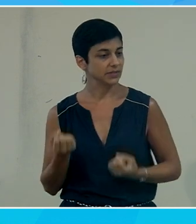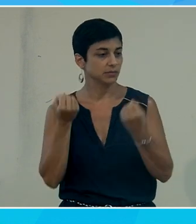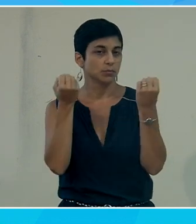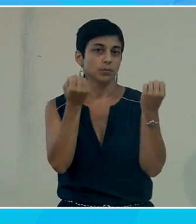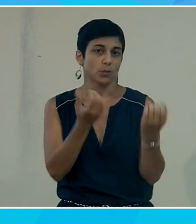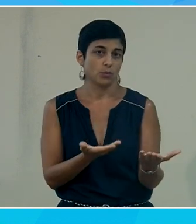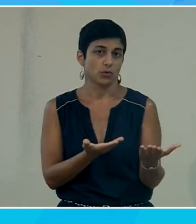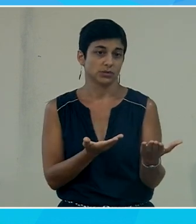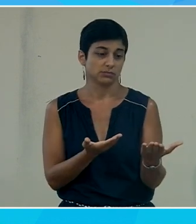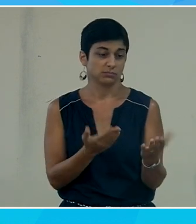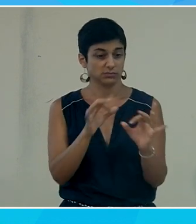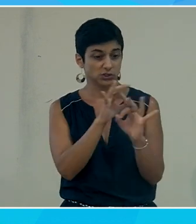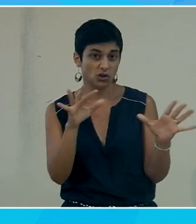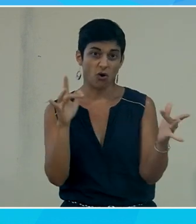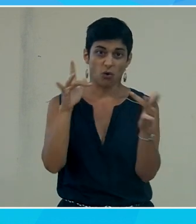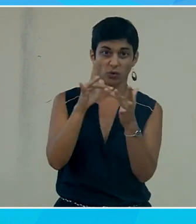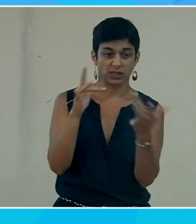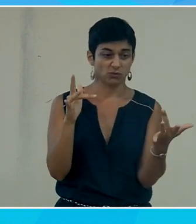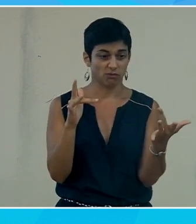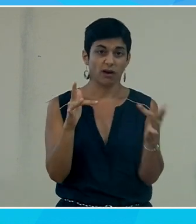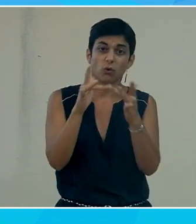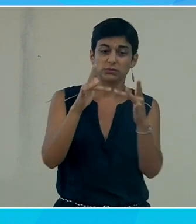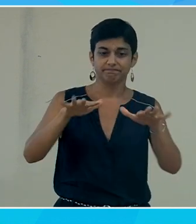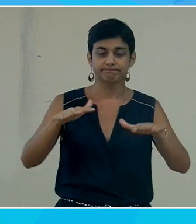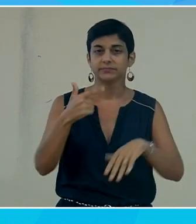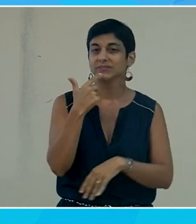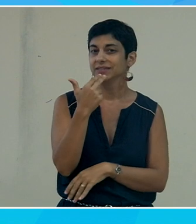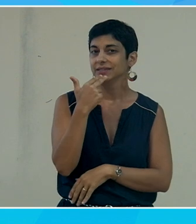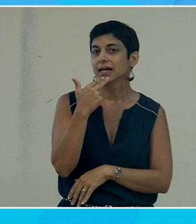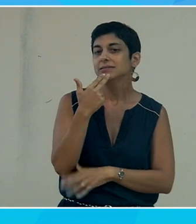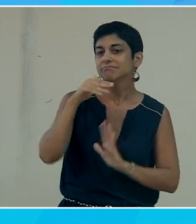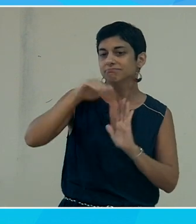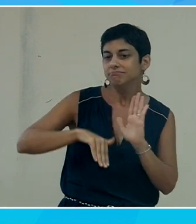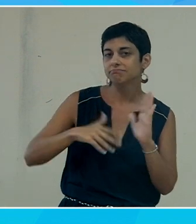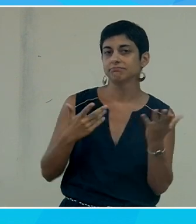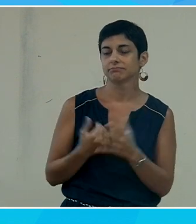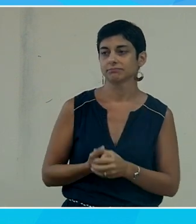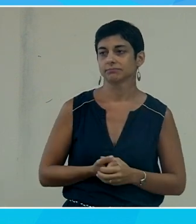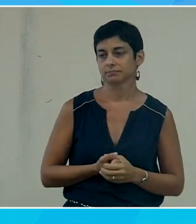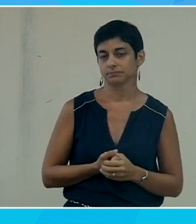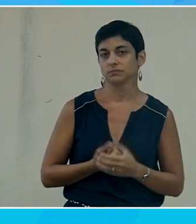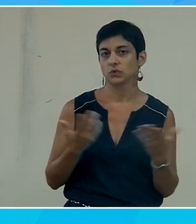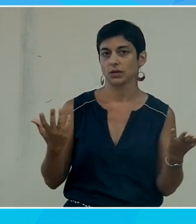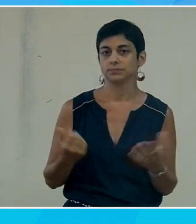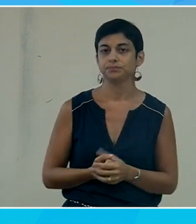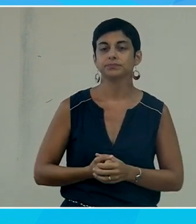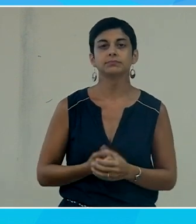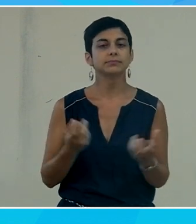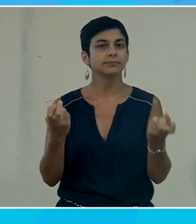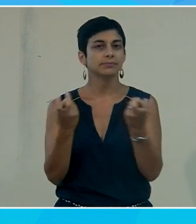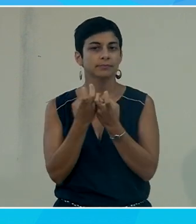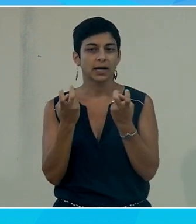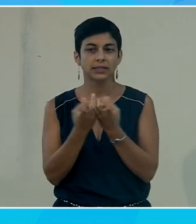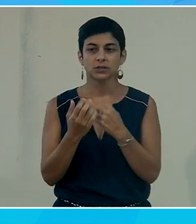sans mode connexion il va être forcément beaucoup moins efficace beaucoup moins performant donc voilà alors par exemple de la